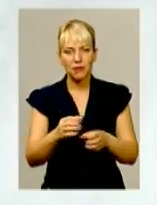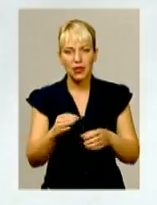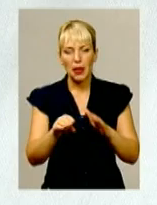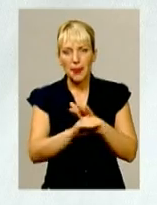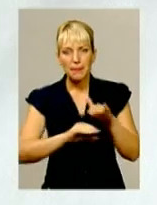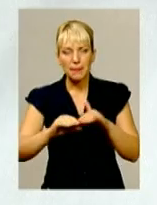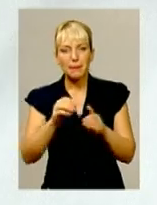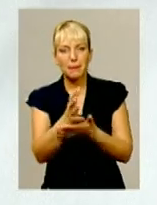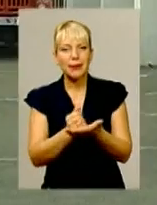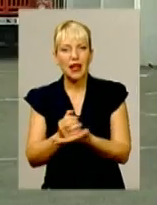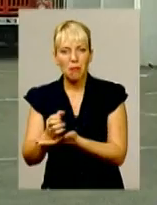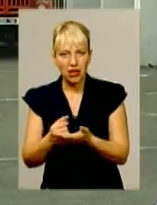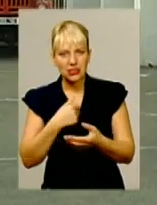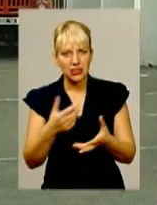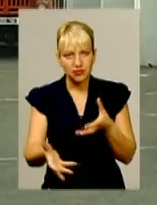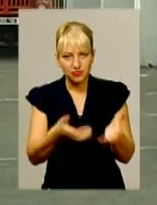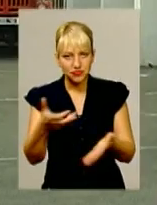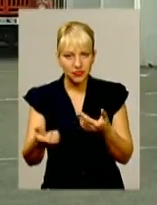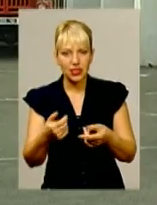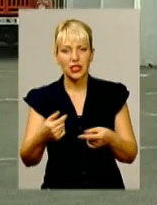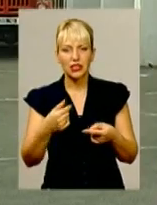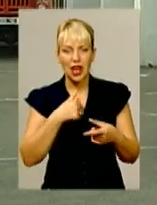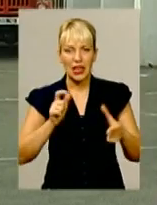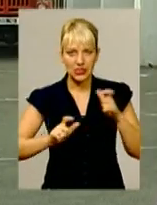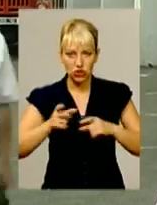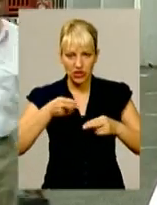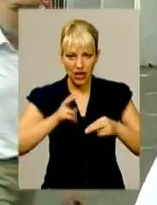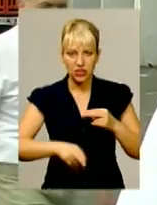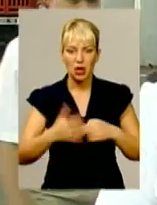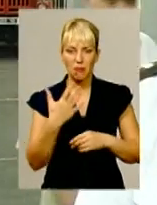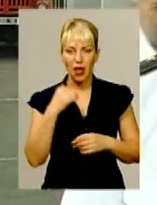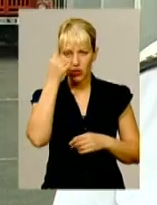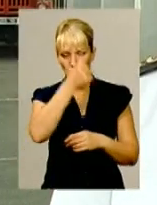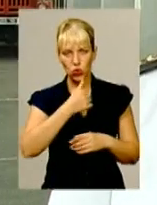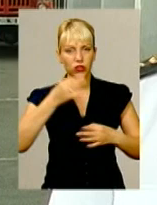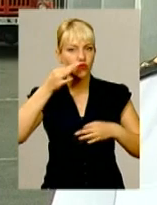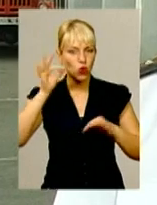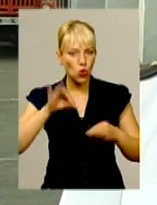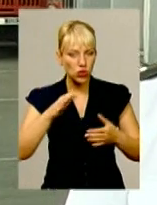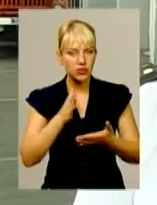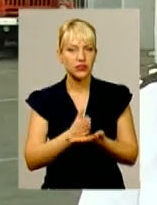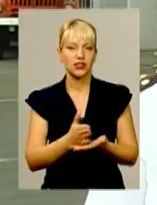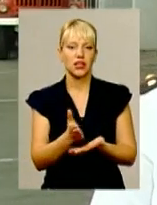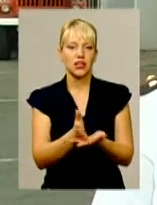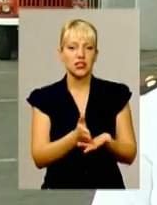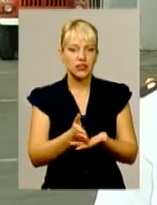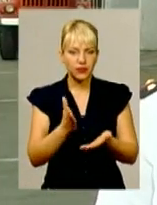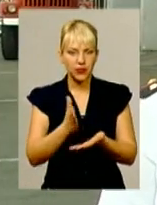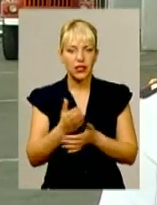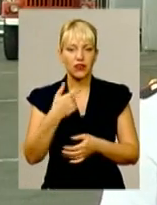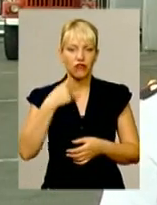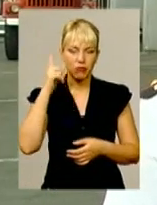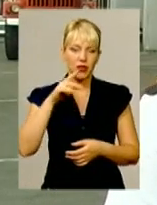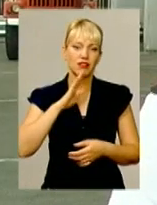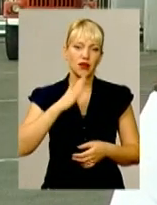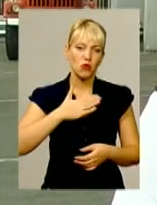все-таки я на це вчився військовий інститут, закінчував і зараз вже п'ять років практичного досвіду. Тобто вже вміємо і я, і